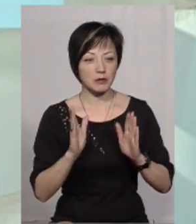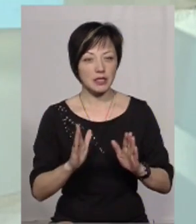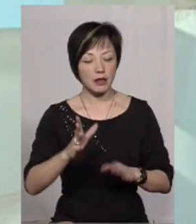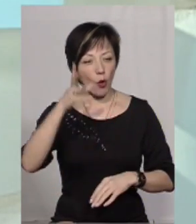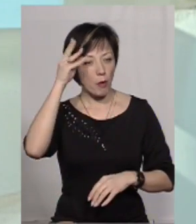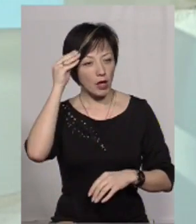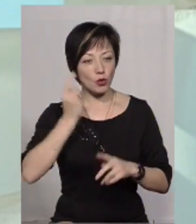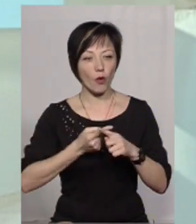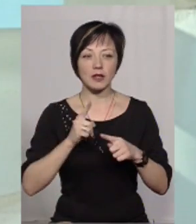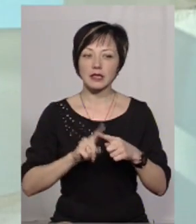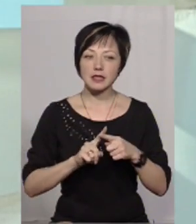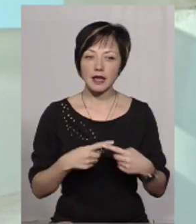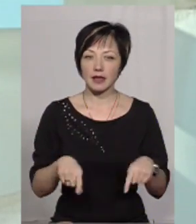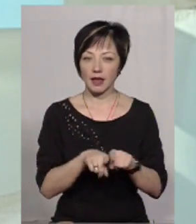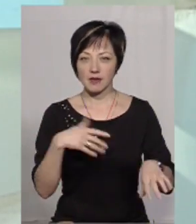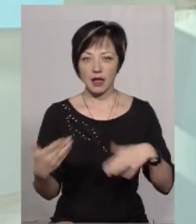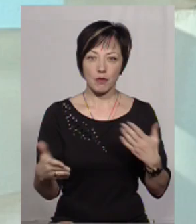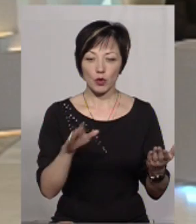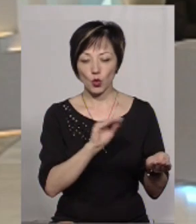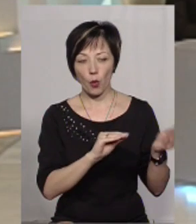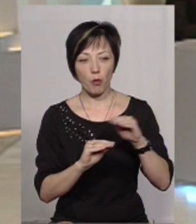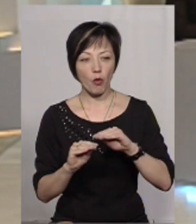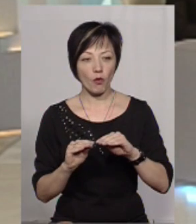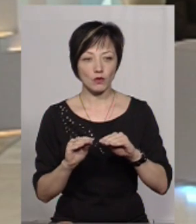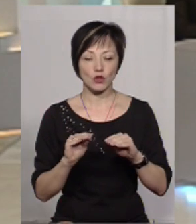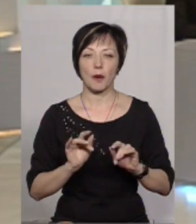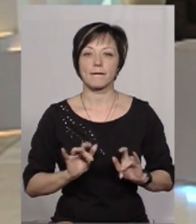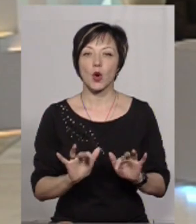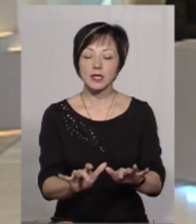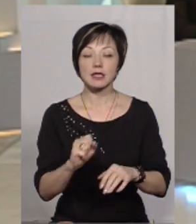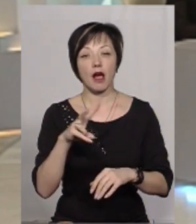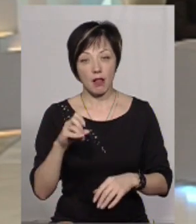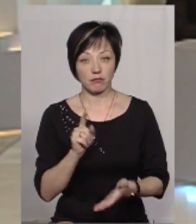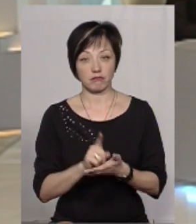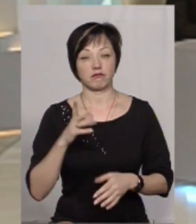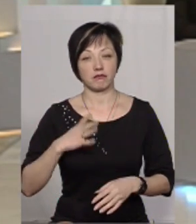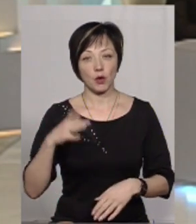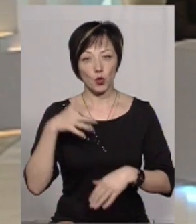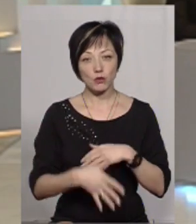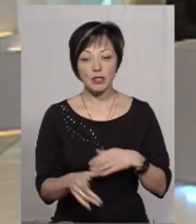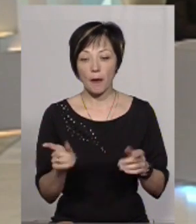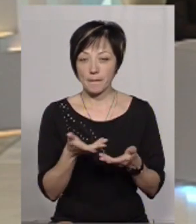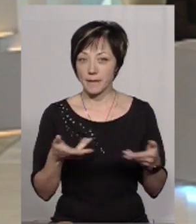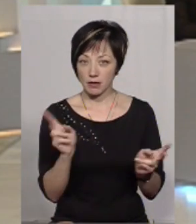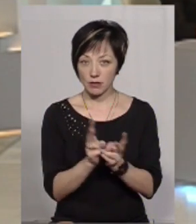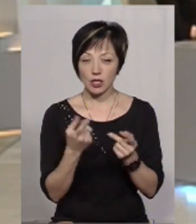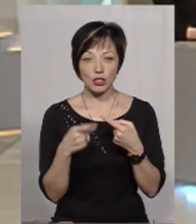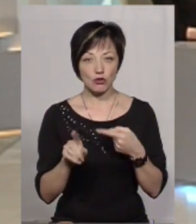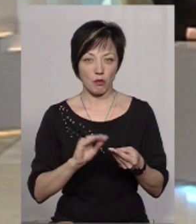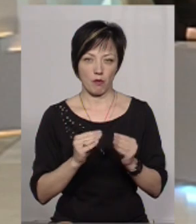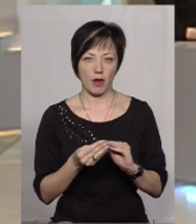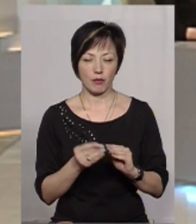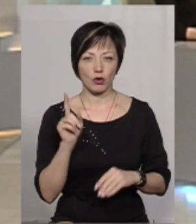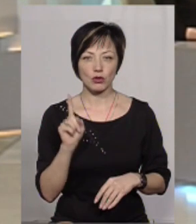тільки опановувати. І це такий взаємодоповнюючий процес, але також мусимо розуміти, що ми стикаємося з іншою